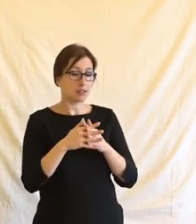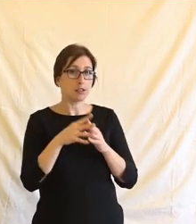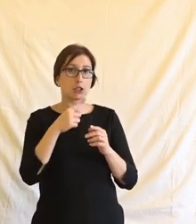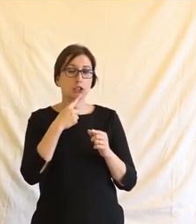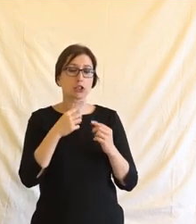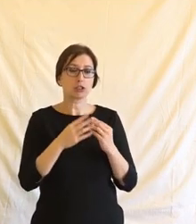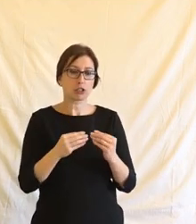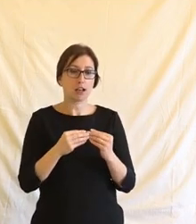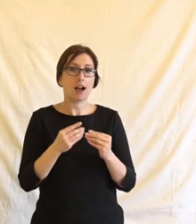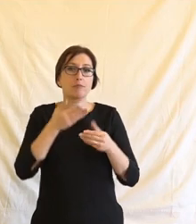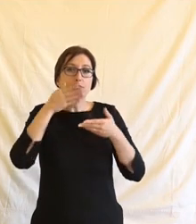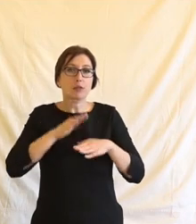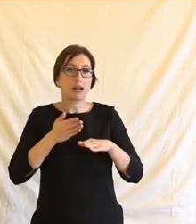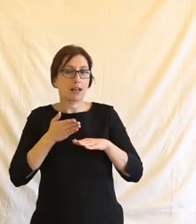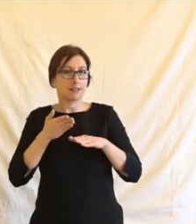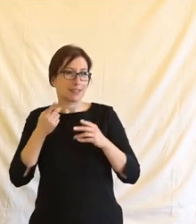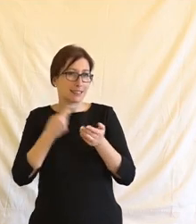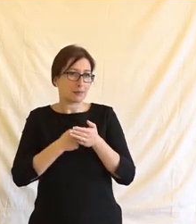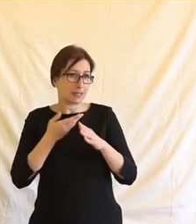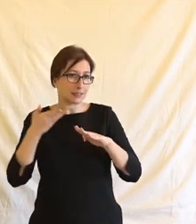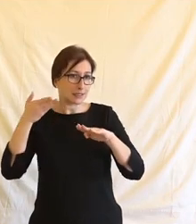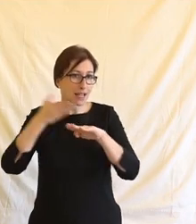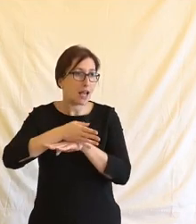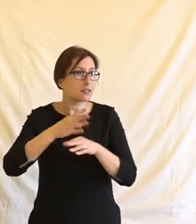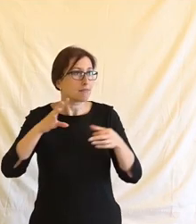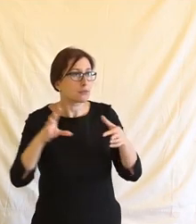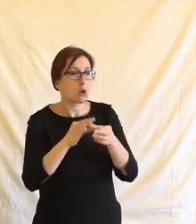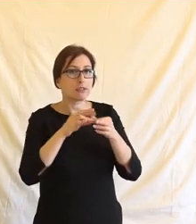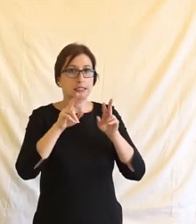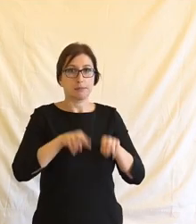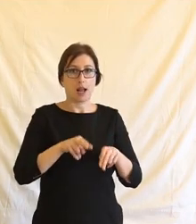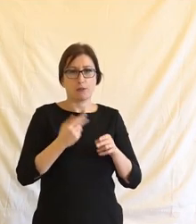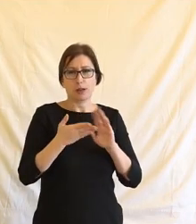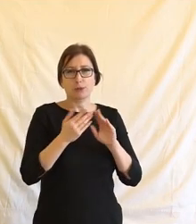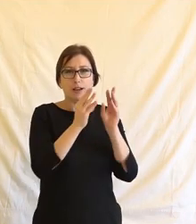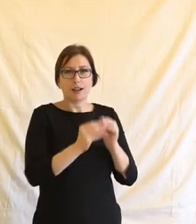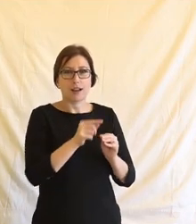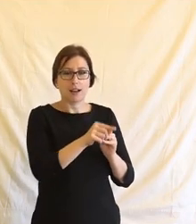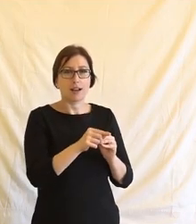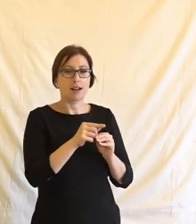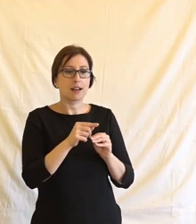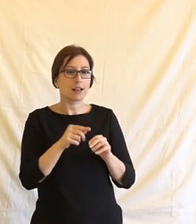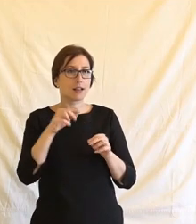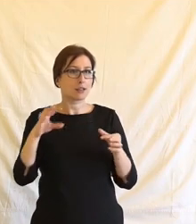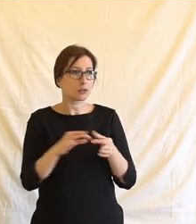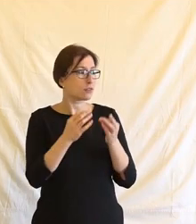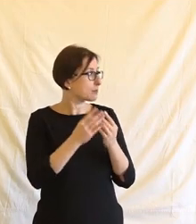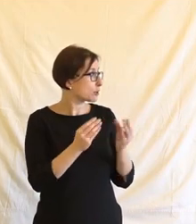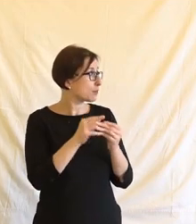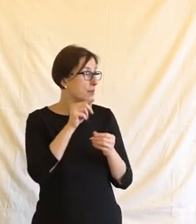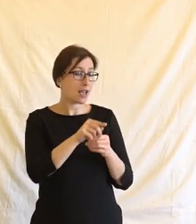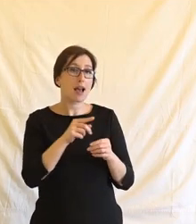zásah blíží právním účinkům, a tak, jak tady třeba popisovala v hlubokém lidském příběhu